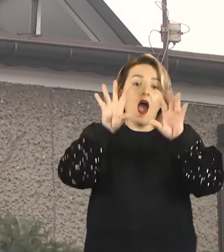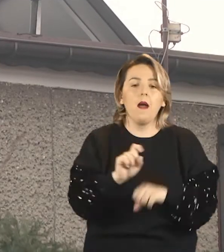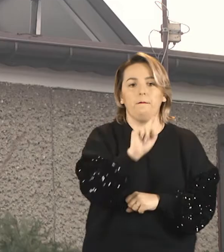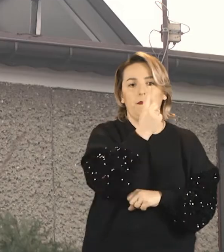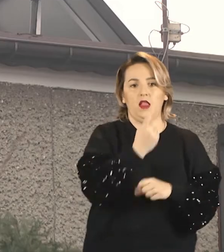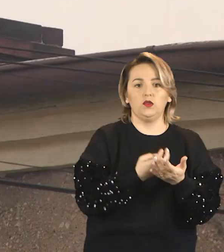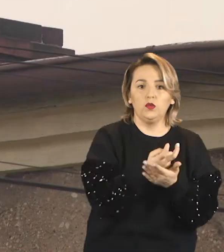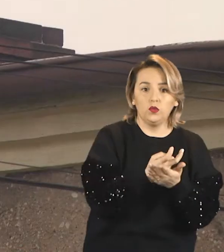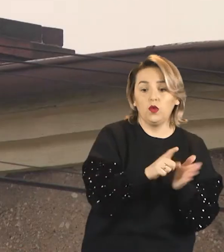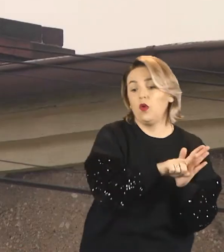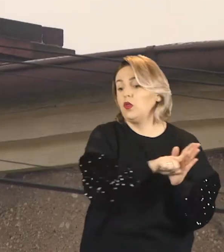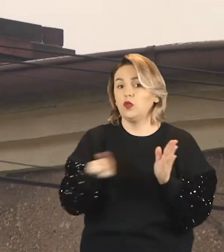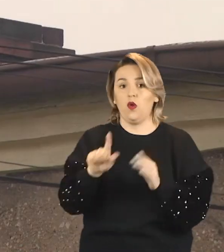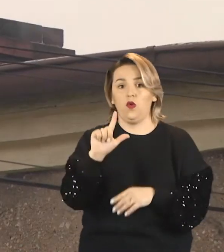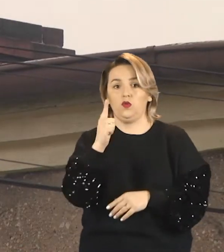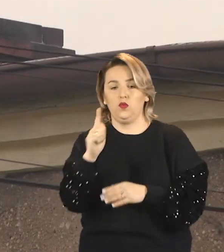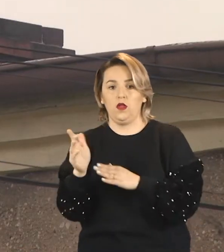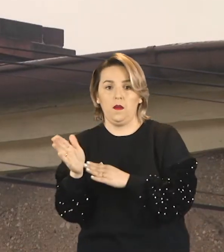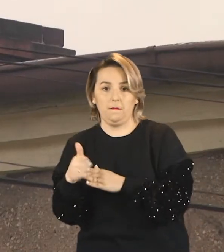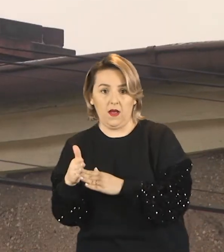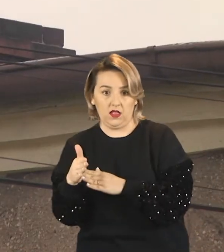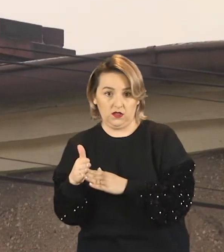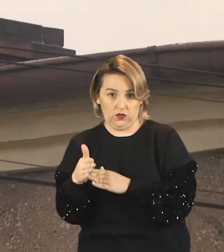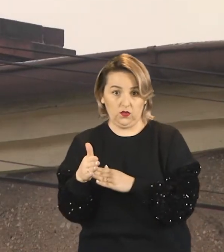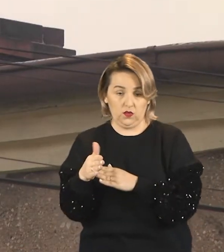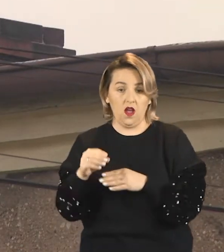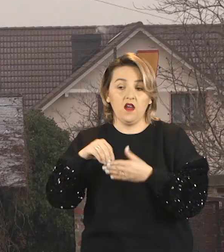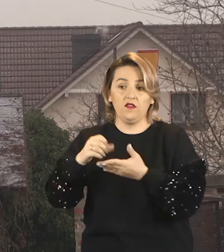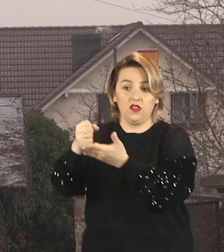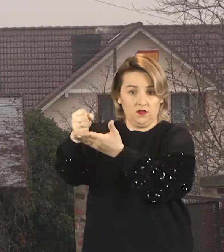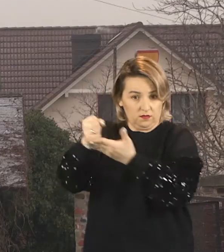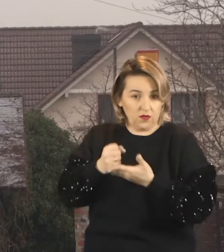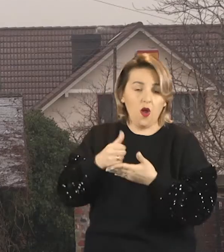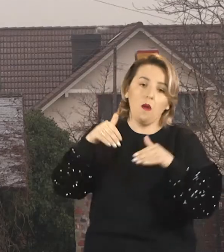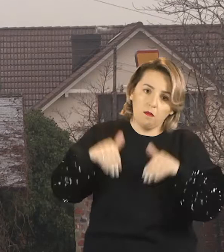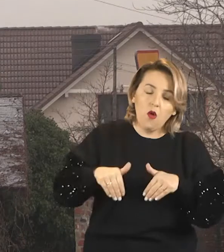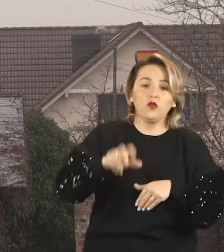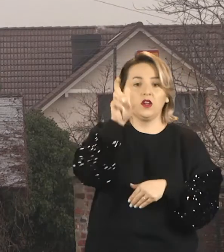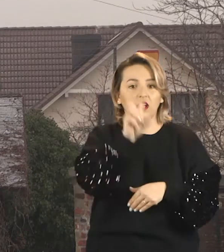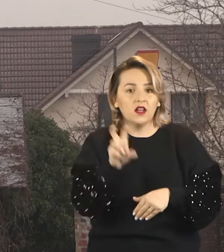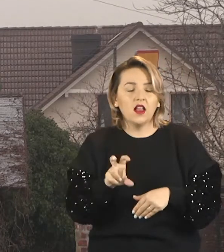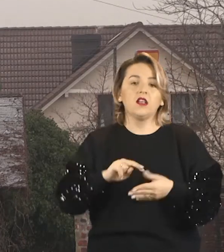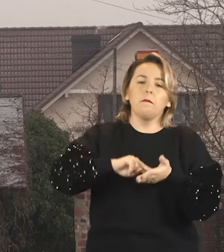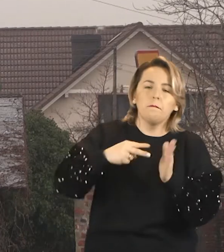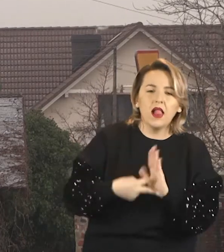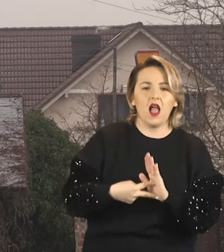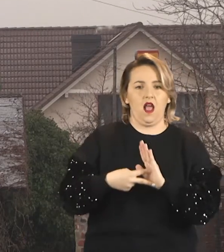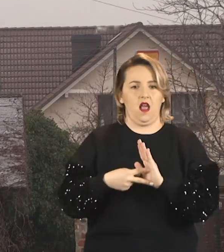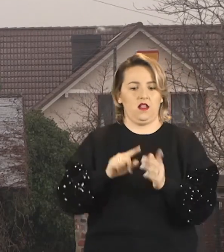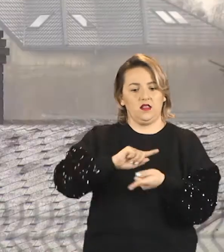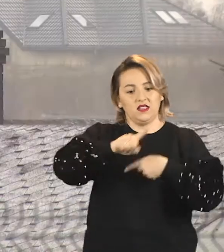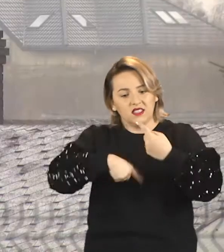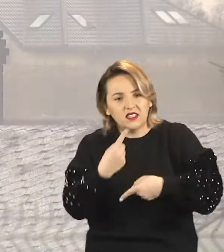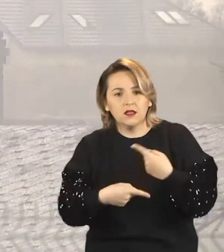emisji, gdzie nabór ruszył 1 lutego i potrwa do 2 marca. W przypadku PONES dofinansowania mogą skorzystać raciborzanie